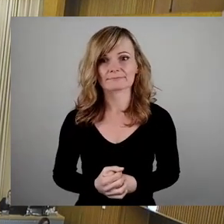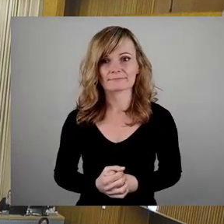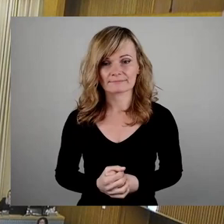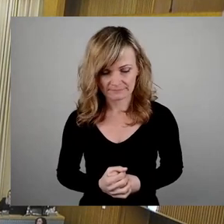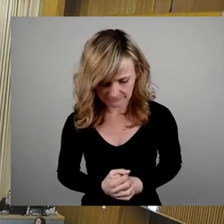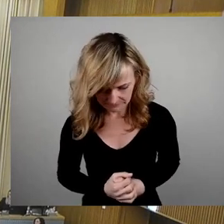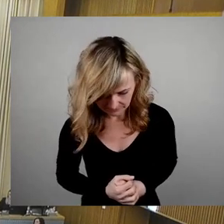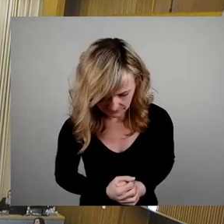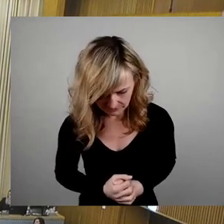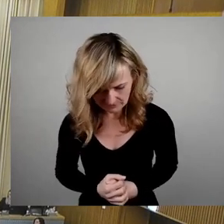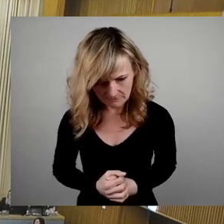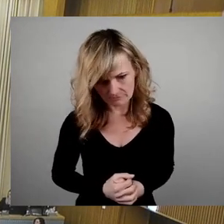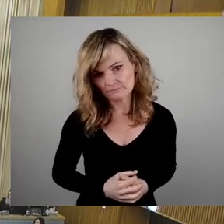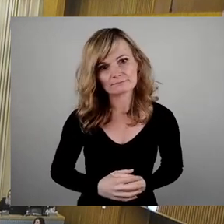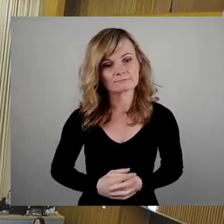haben das Wort.